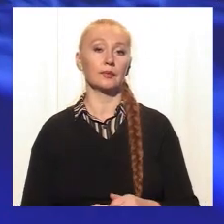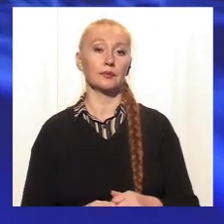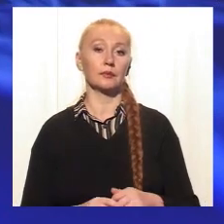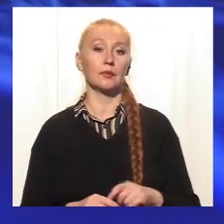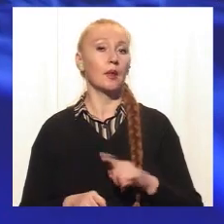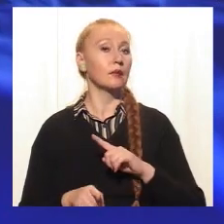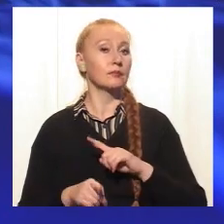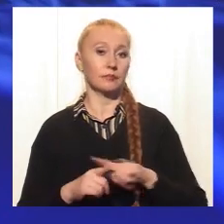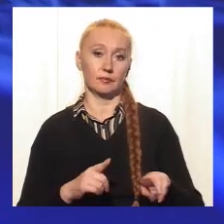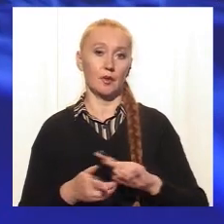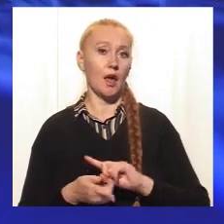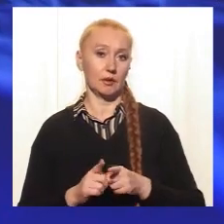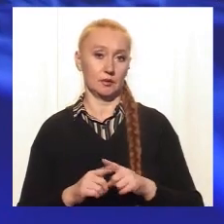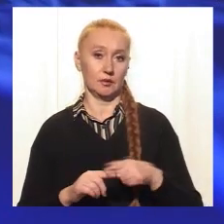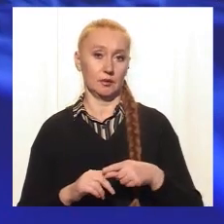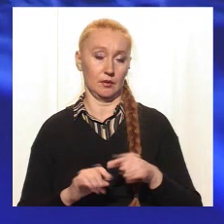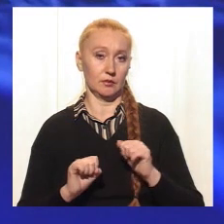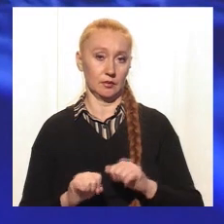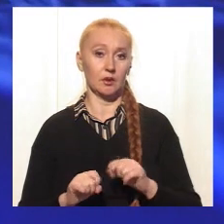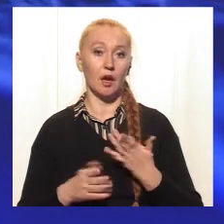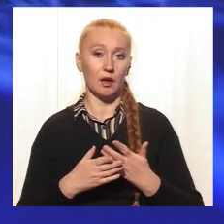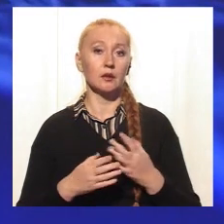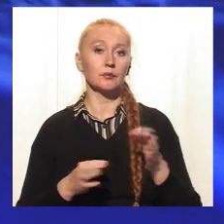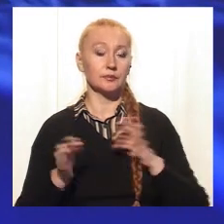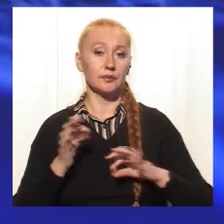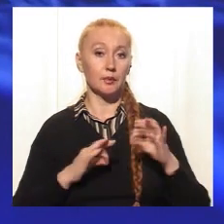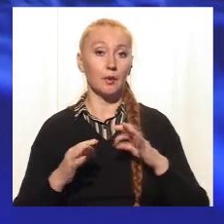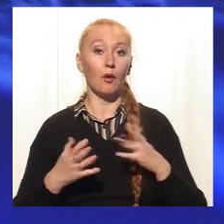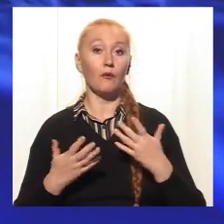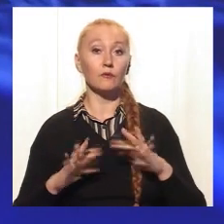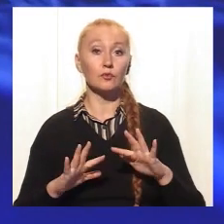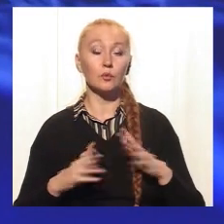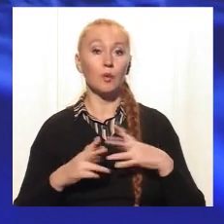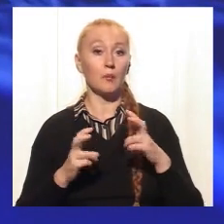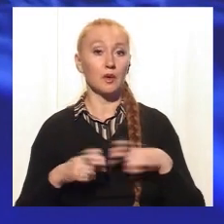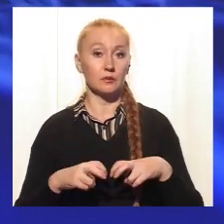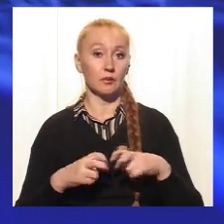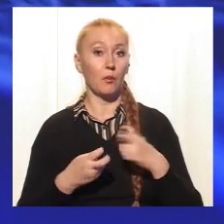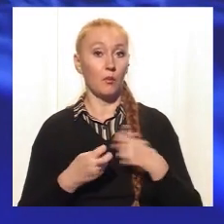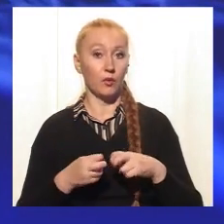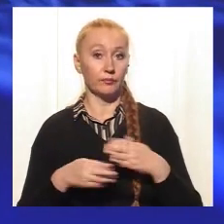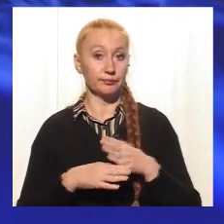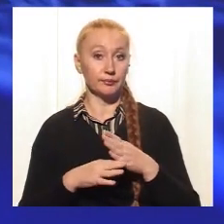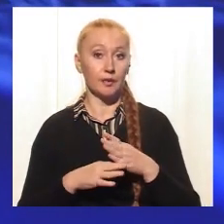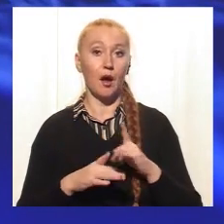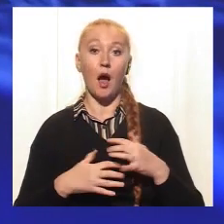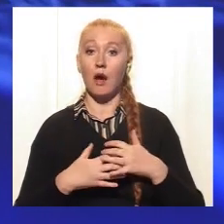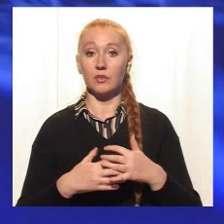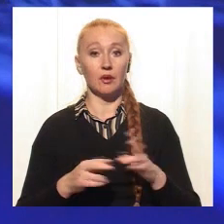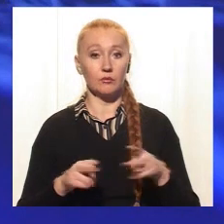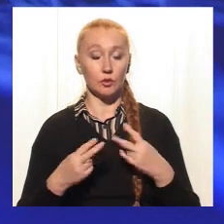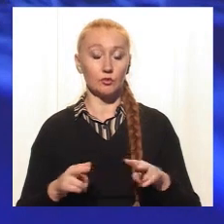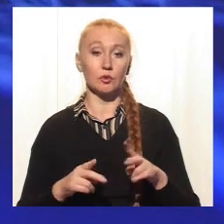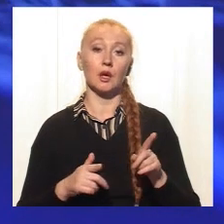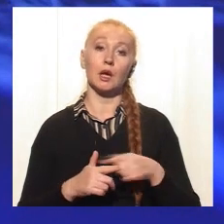екстренна контрацепція. То есть, є препарати, котре в случае порвався презерватив, а беременность не нужна,